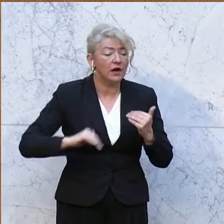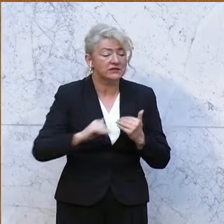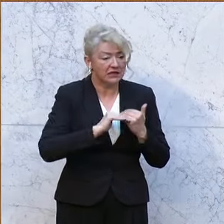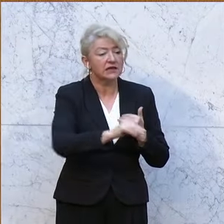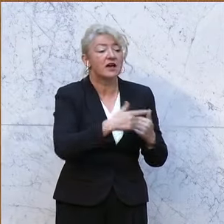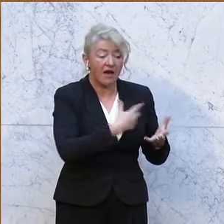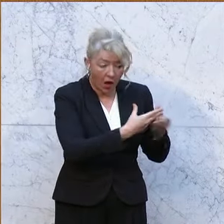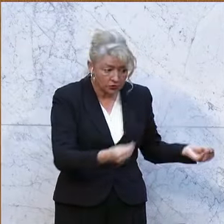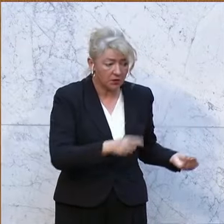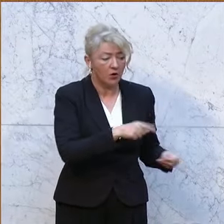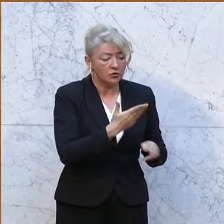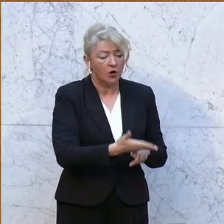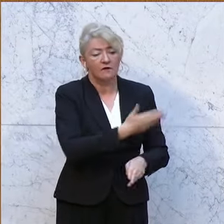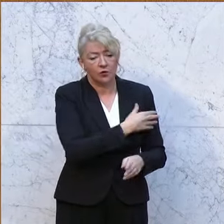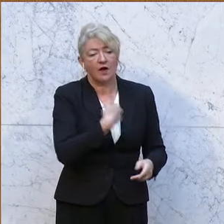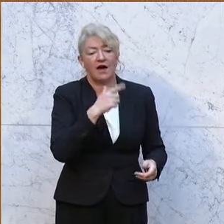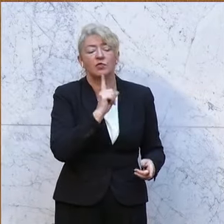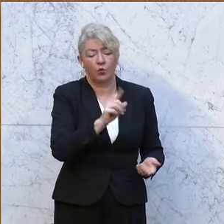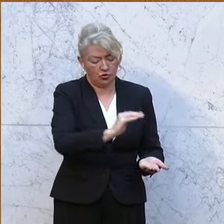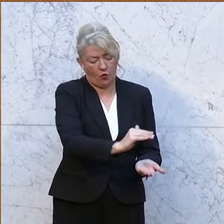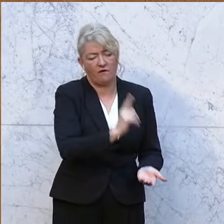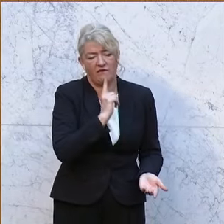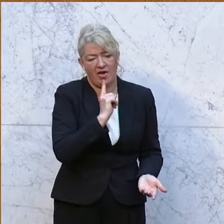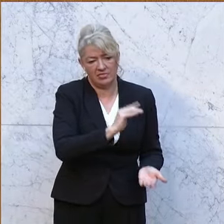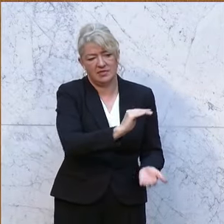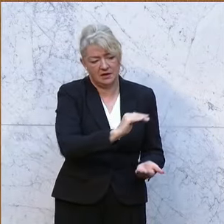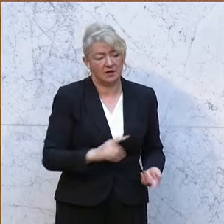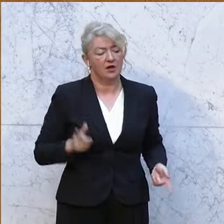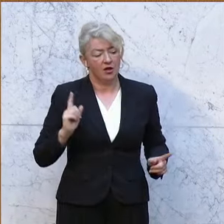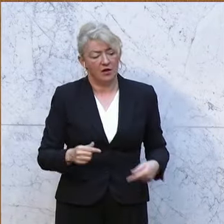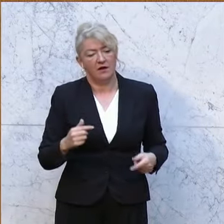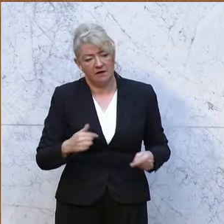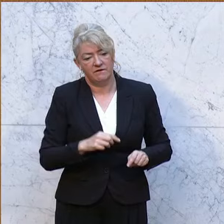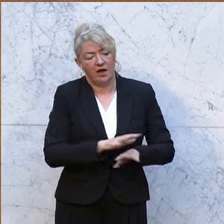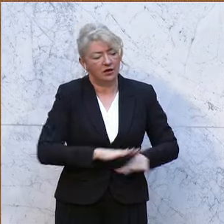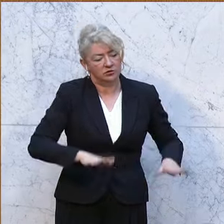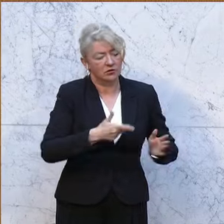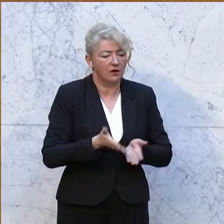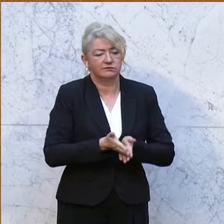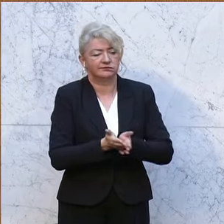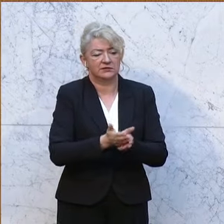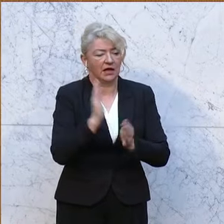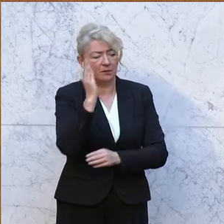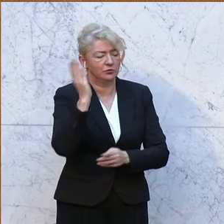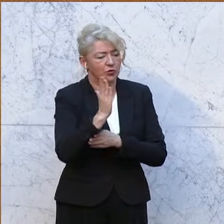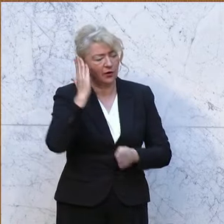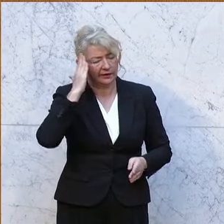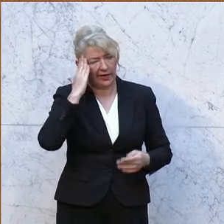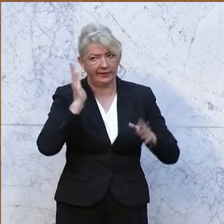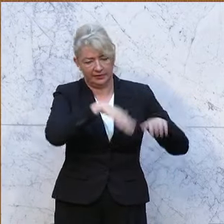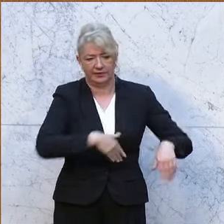ausgetrocknet, obwohl der früher schon oft nur so hoch war und man gestrandet ist. Mit dem Segelboot kennen wir alle aus der Mundaufolge.